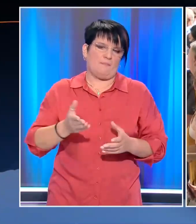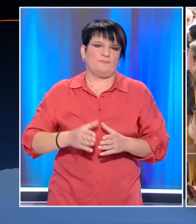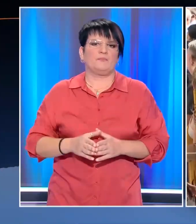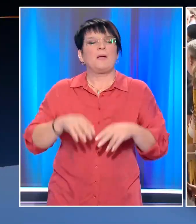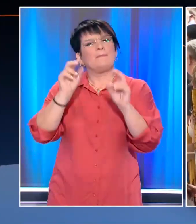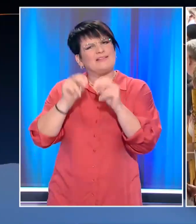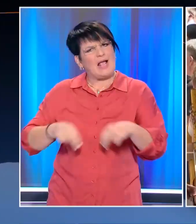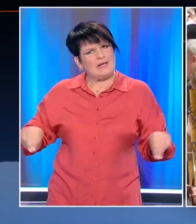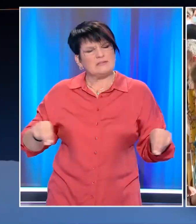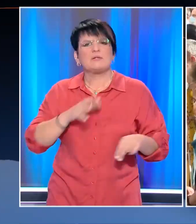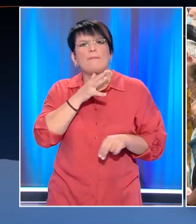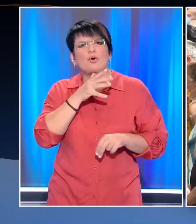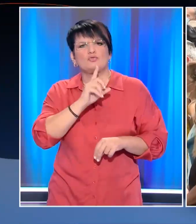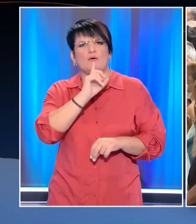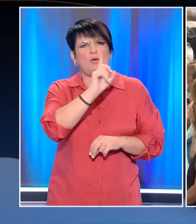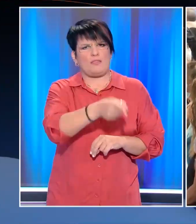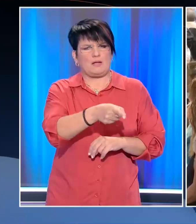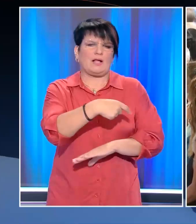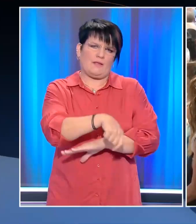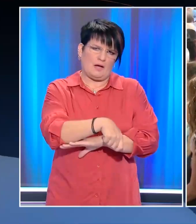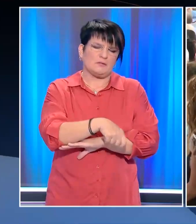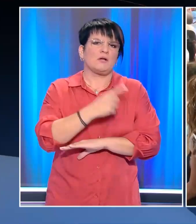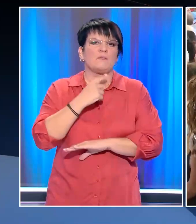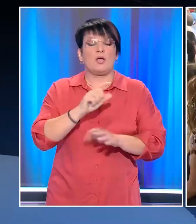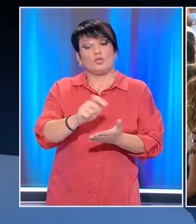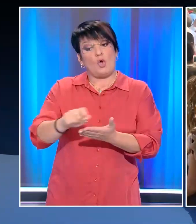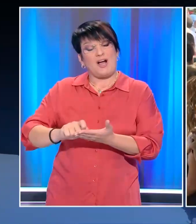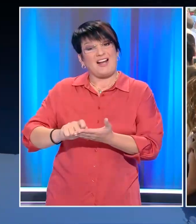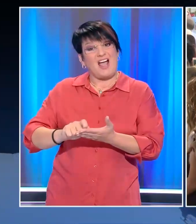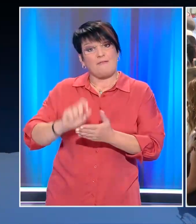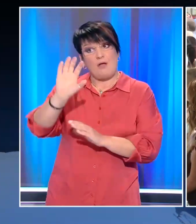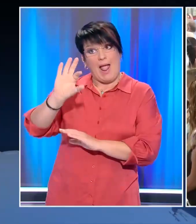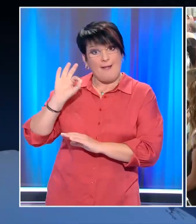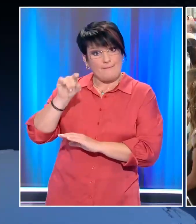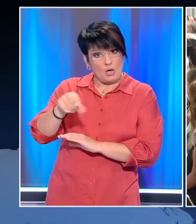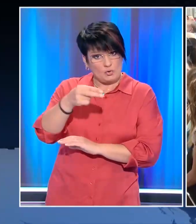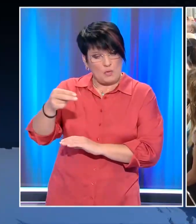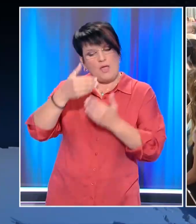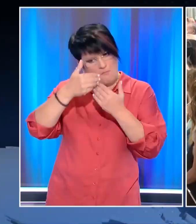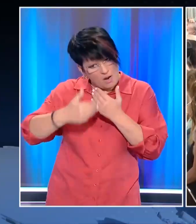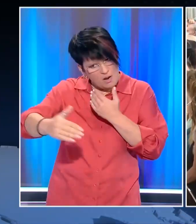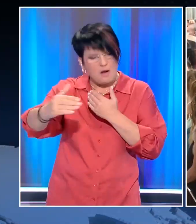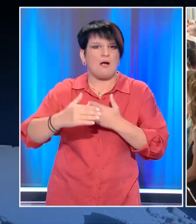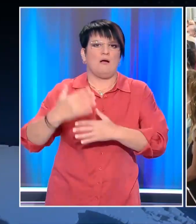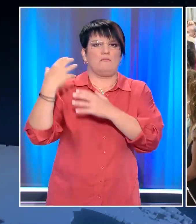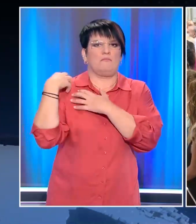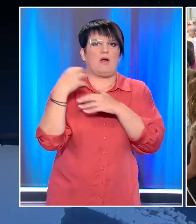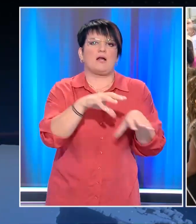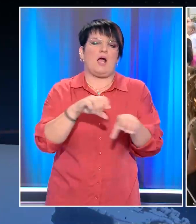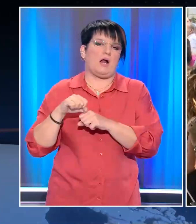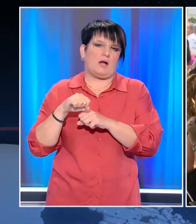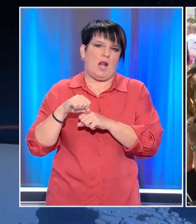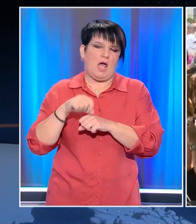λήθηκε το θέμα με μια προσωρινή διαταγή, προκειμένου το γραφείο που έχει ήδη επιληφθεί της υπόθεση να συνεχίσει για να γίνει και σήμερα το